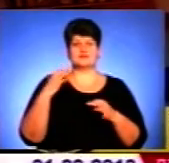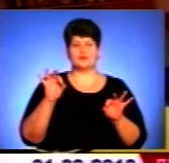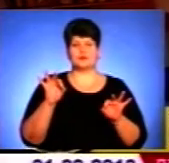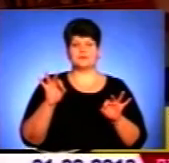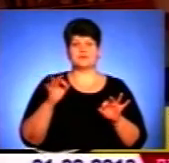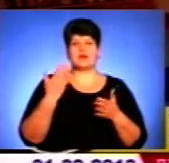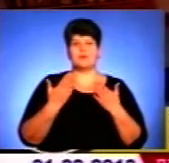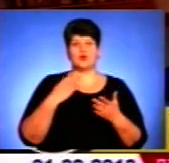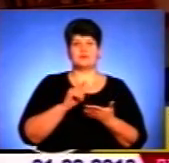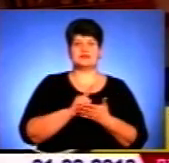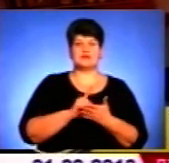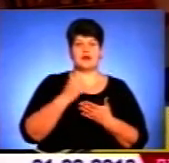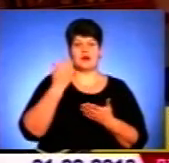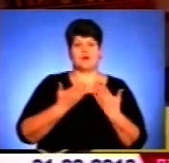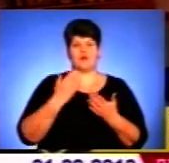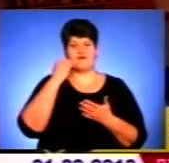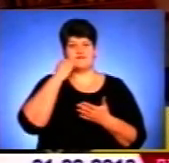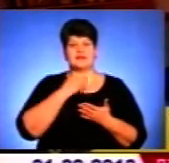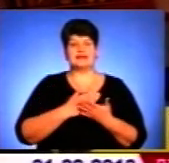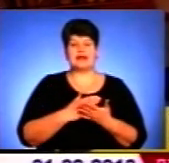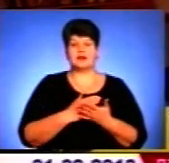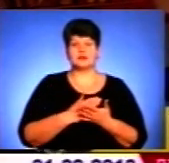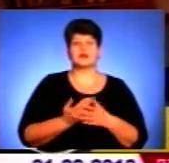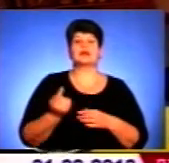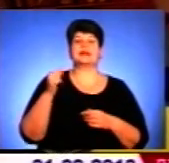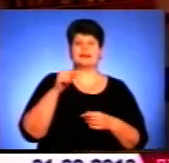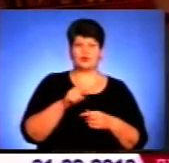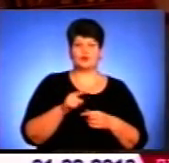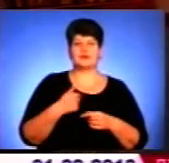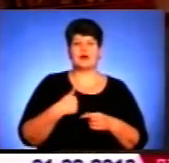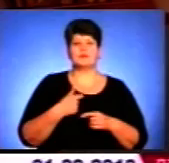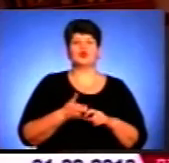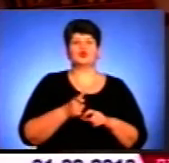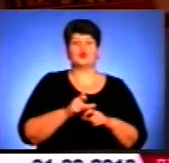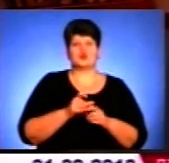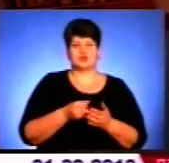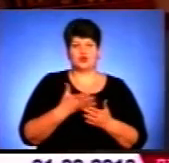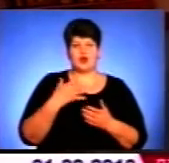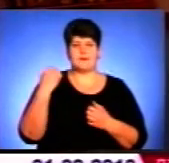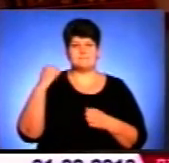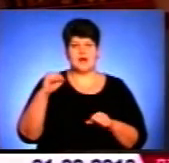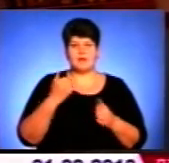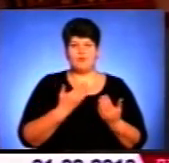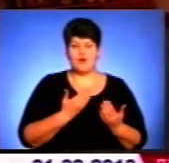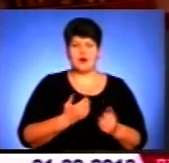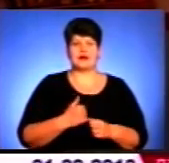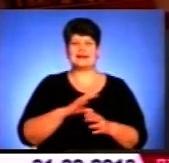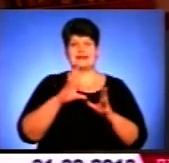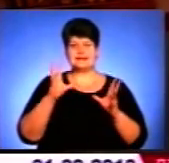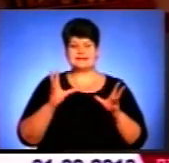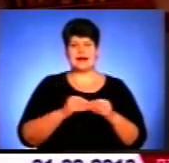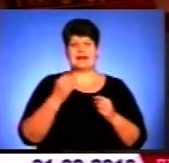пенсіонер, або ветеран. І таким чином нам дуже дорога і перемога їхня, і загальна